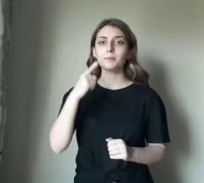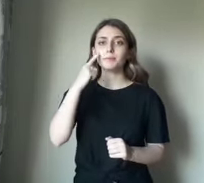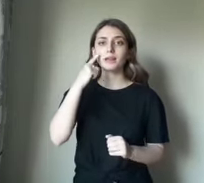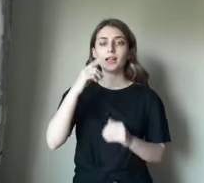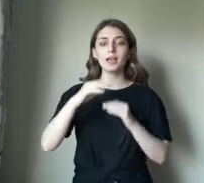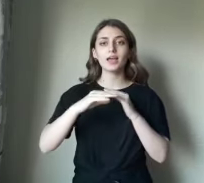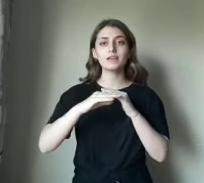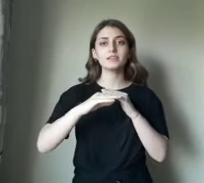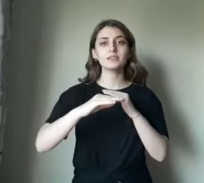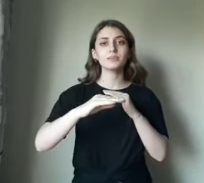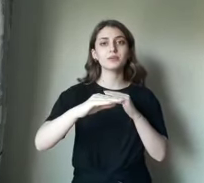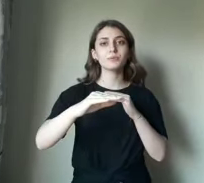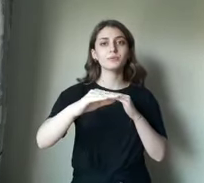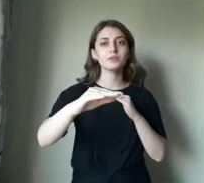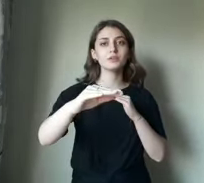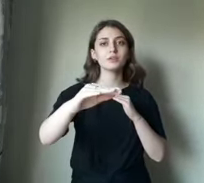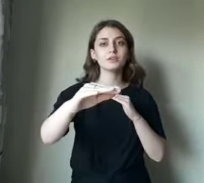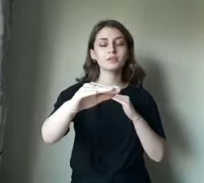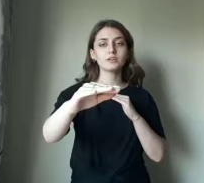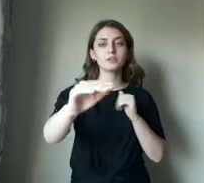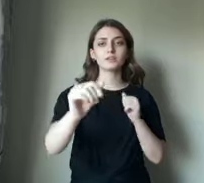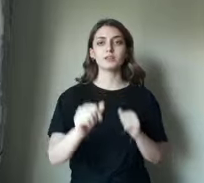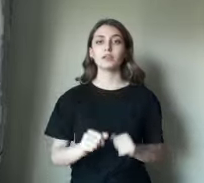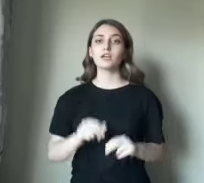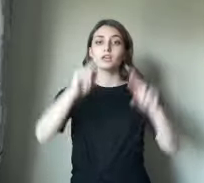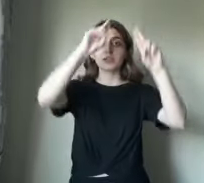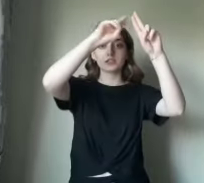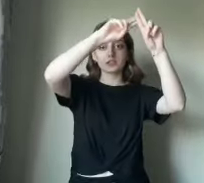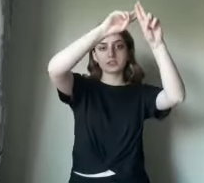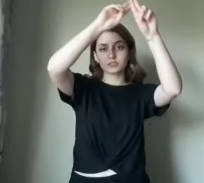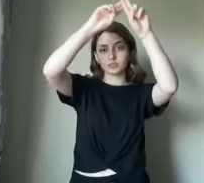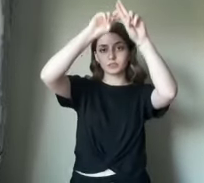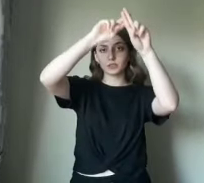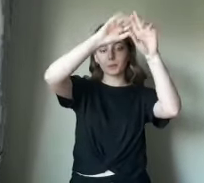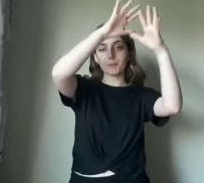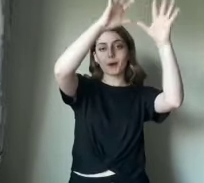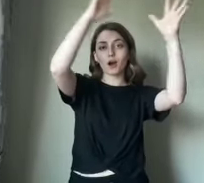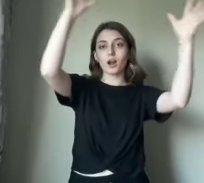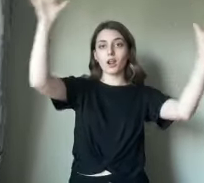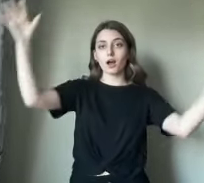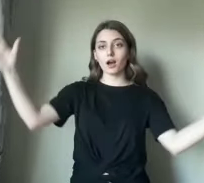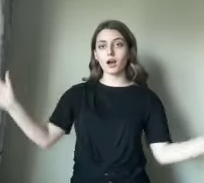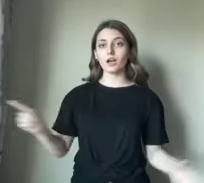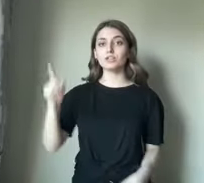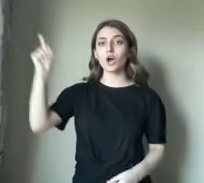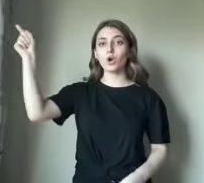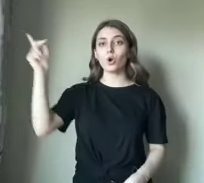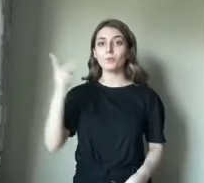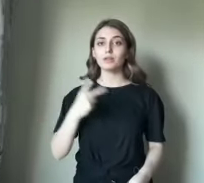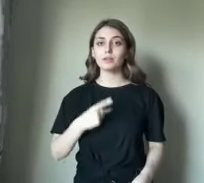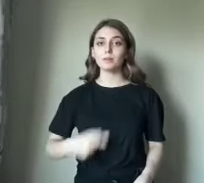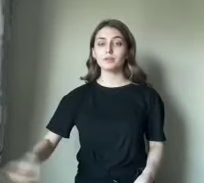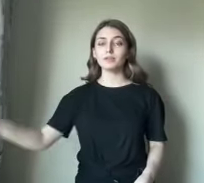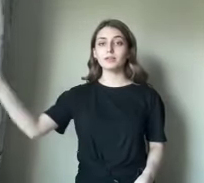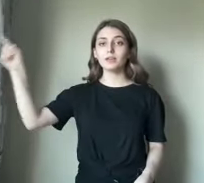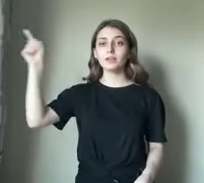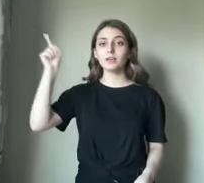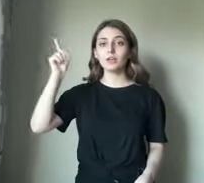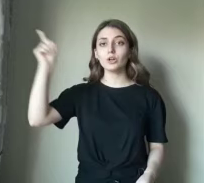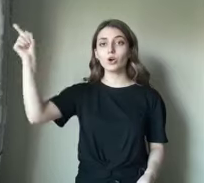benim milletimin Yıldızı dar parlayacak o